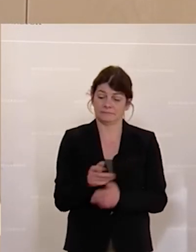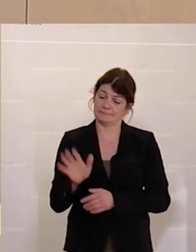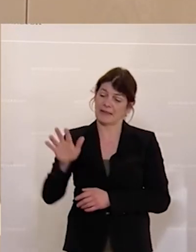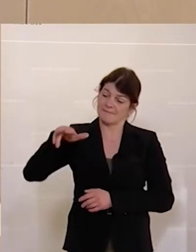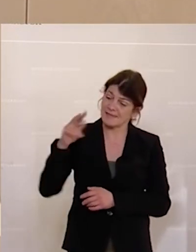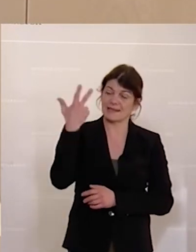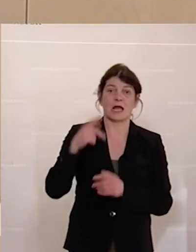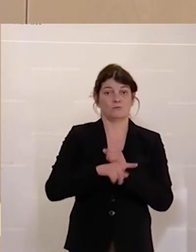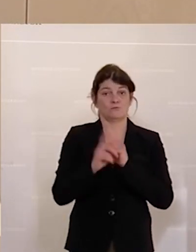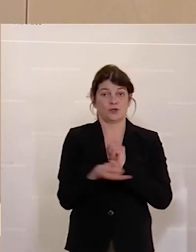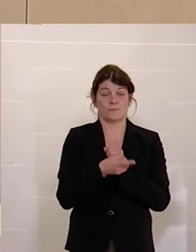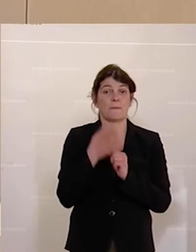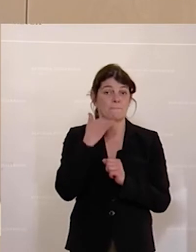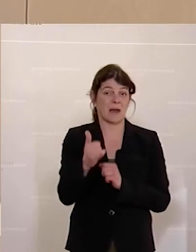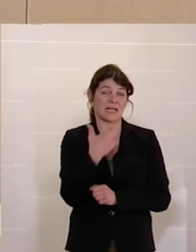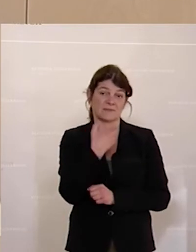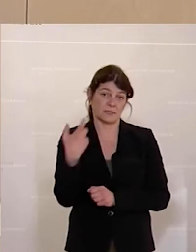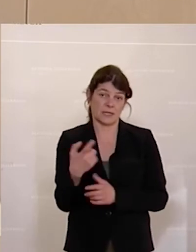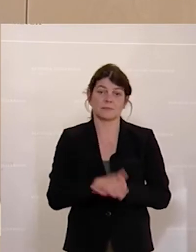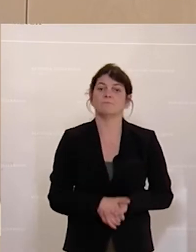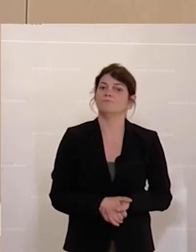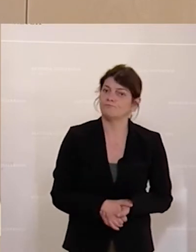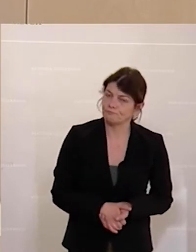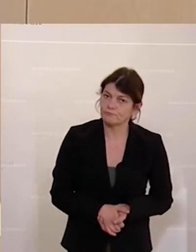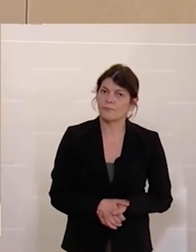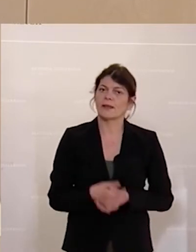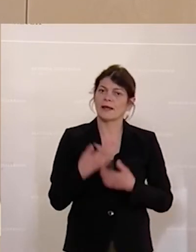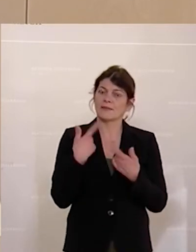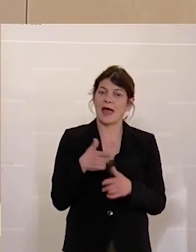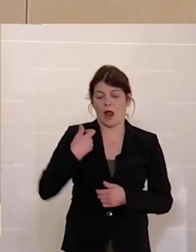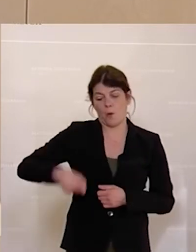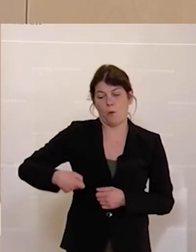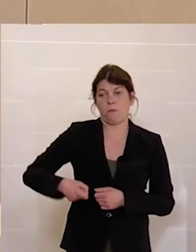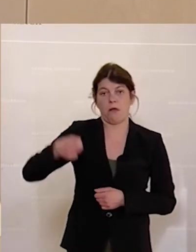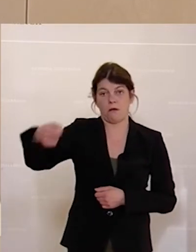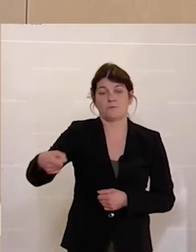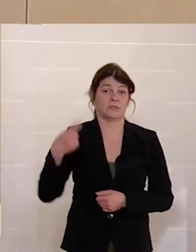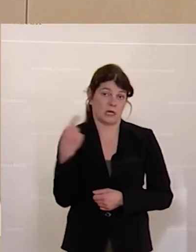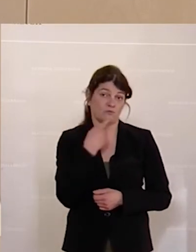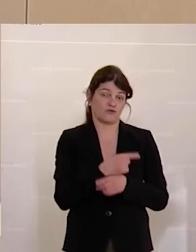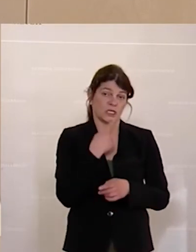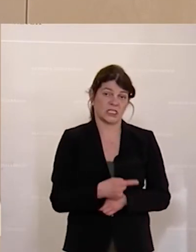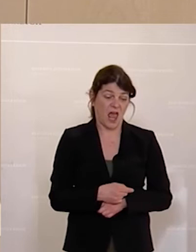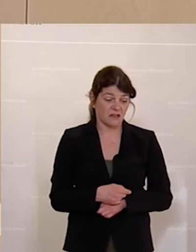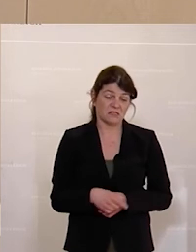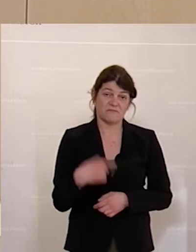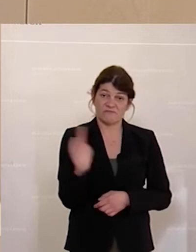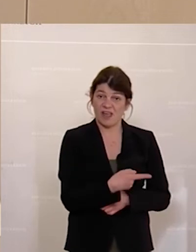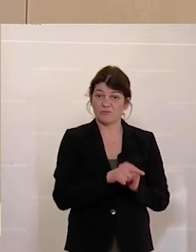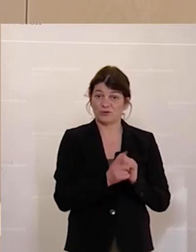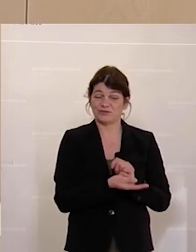Budget. Im Mai 2020 durfte ich Ihnen einen Kübel überreichen, weil Sie haben selber gesagt, das Budget ist zum Wegwerfen.